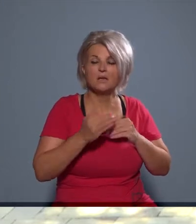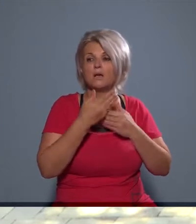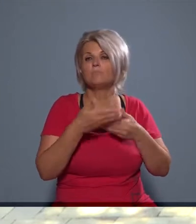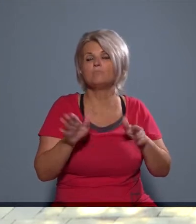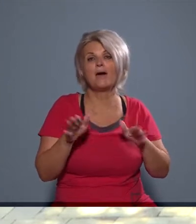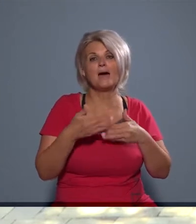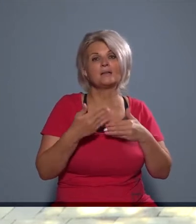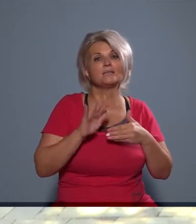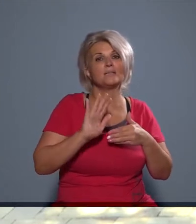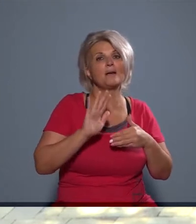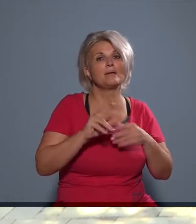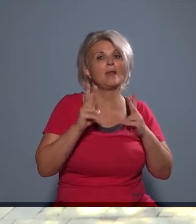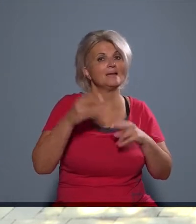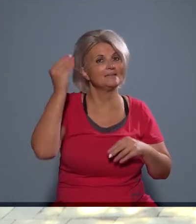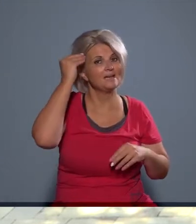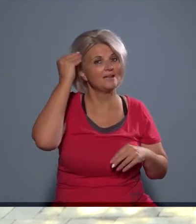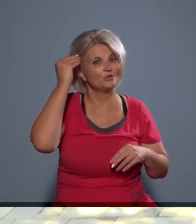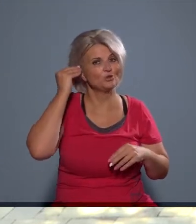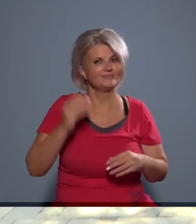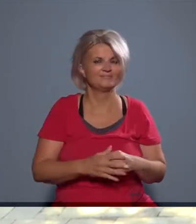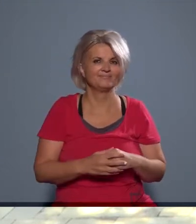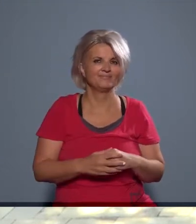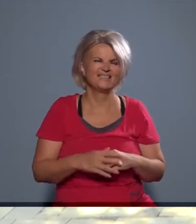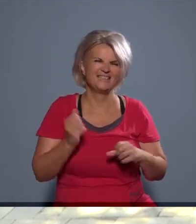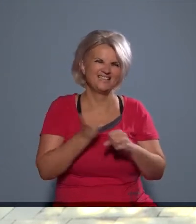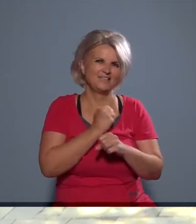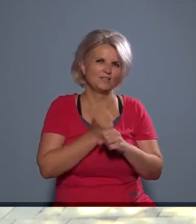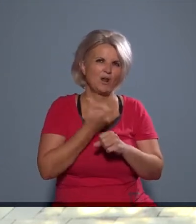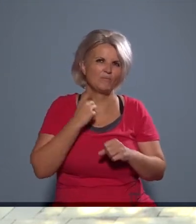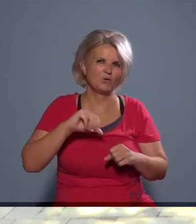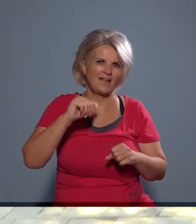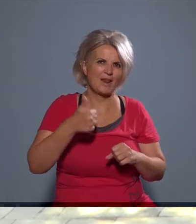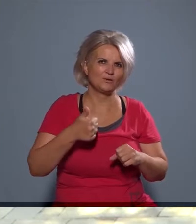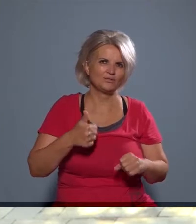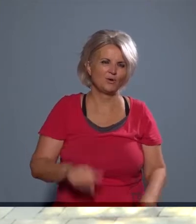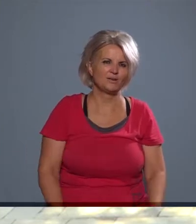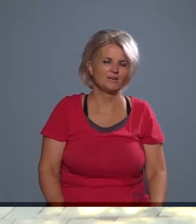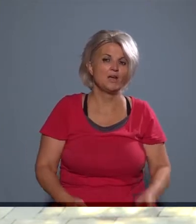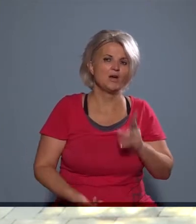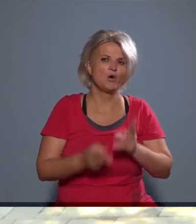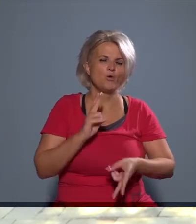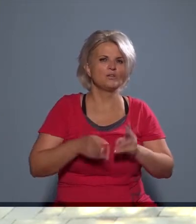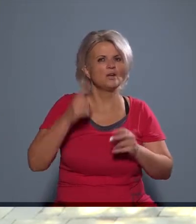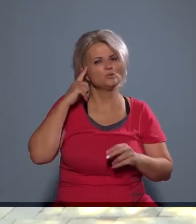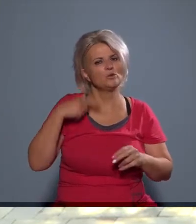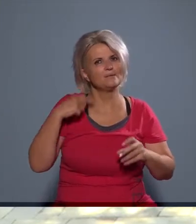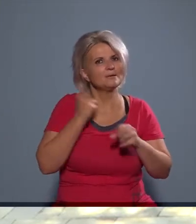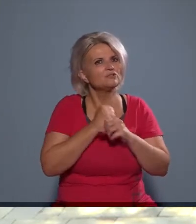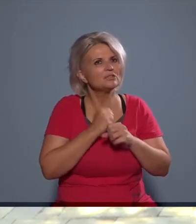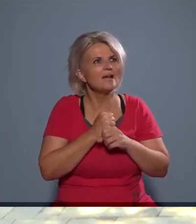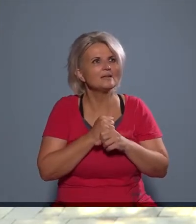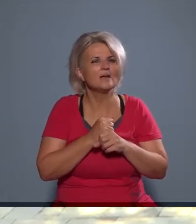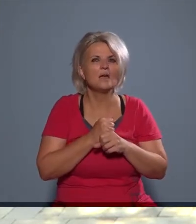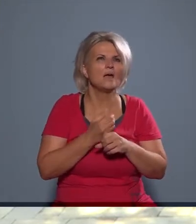hogy bárki számára értelmezhető legyen. Ez egy nagy izgalom is volt eleinte, hogy ezt hogyan fogom tudni